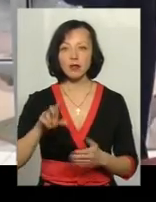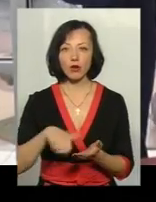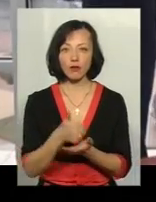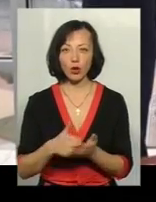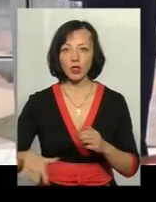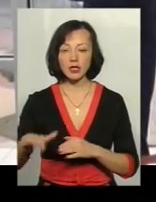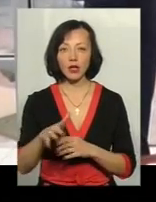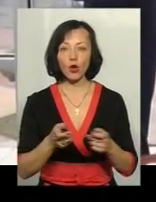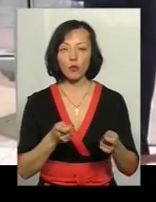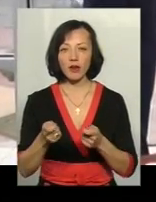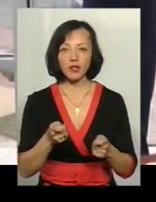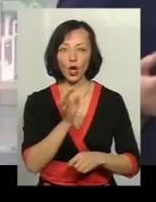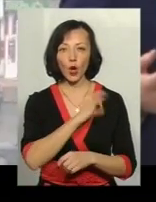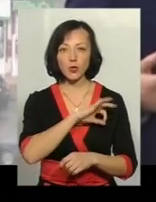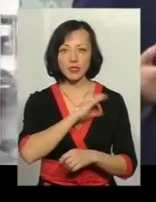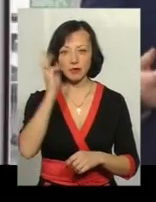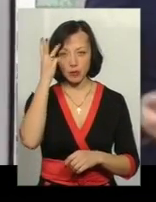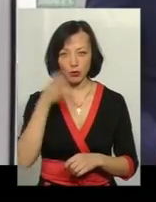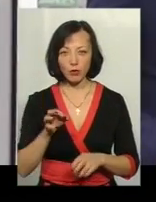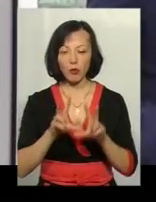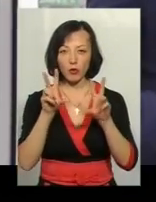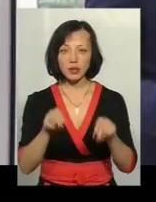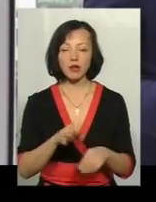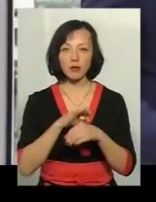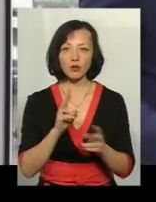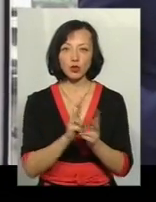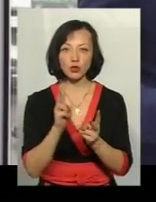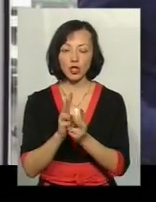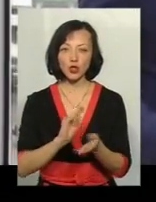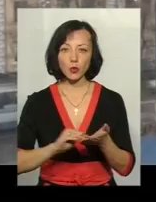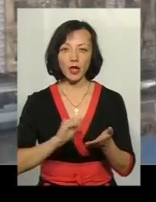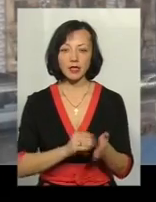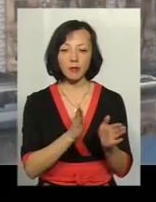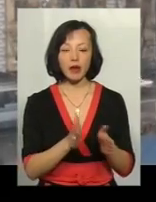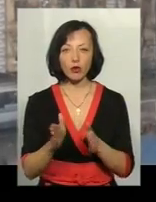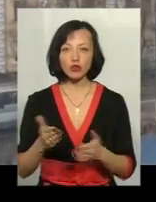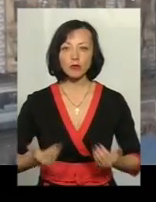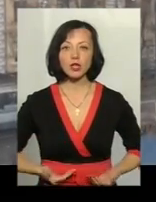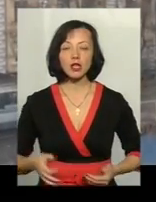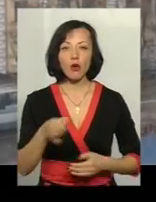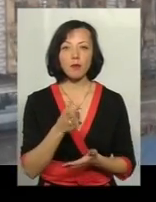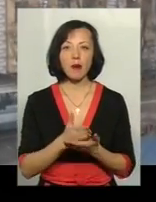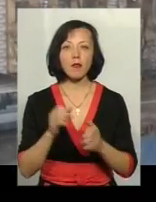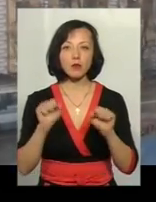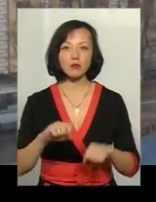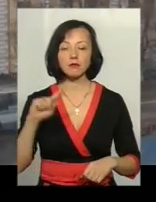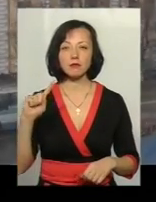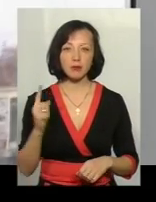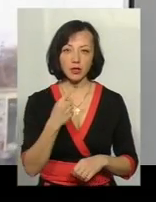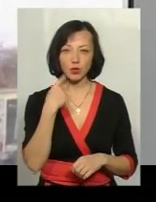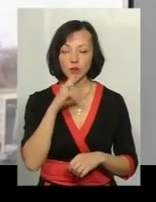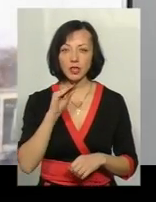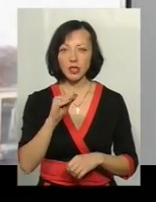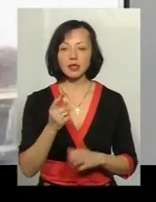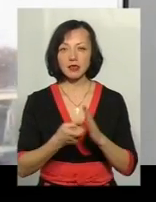управління юстиції у Хмельницькій області пообіцяли проводити зустрічі із журналістами регулярно, щоб жителі області мали можливість з перших уст дізнаватися